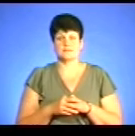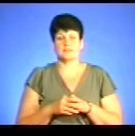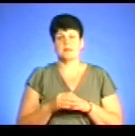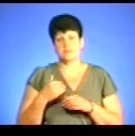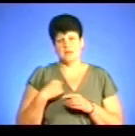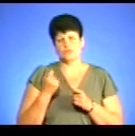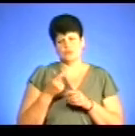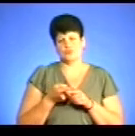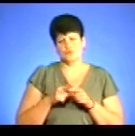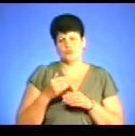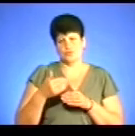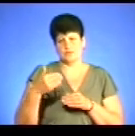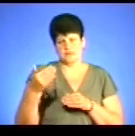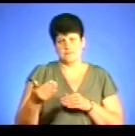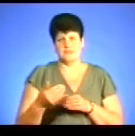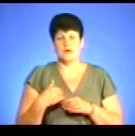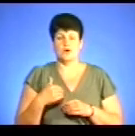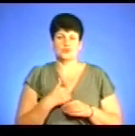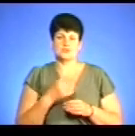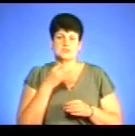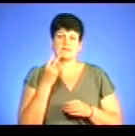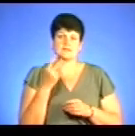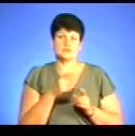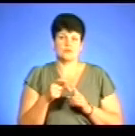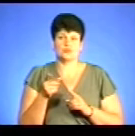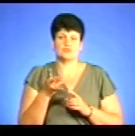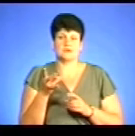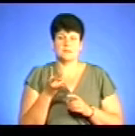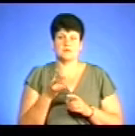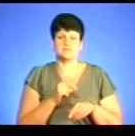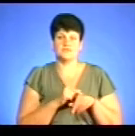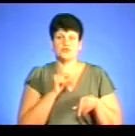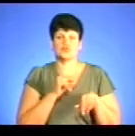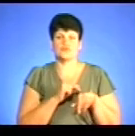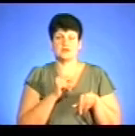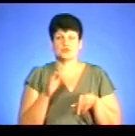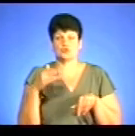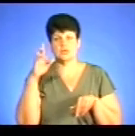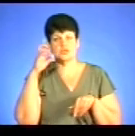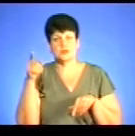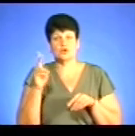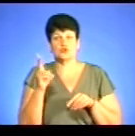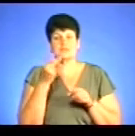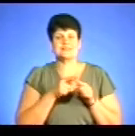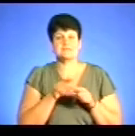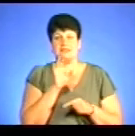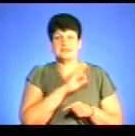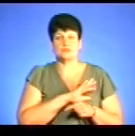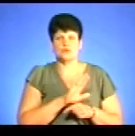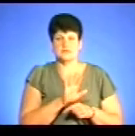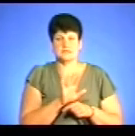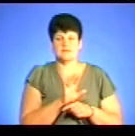ми вже йдемо, але я хотів би сказати два слова, що тут потрібно тримати руку на пульсі зі сторони держави, тому що хтось цим не скористався і